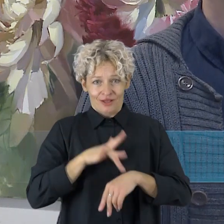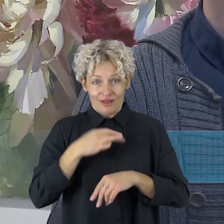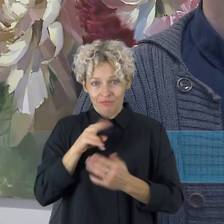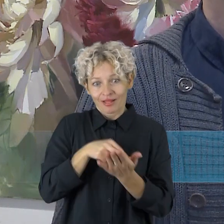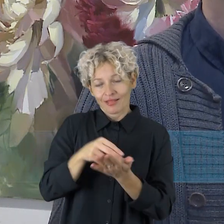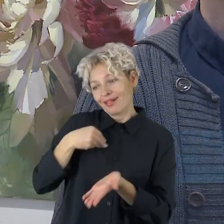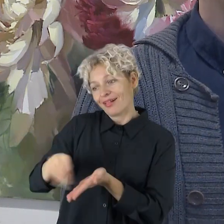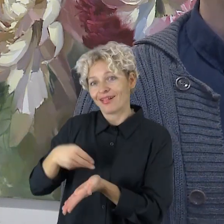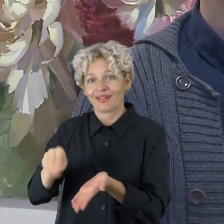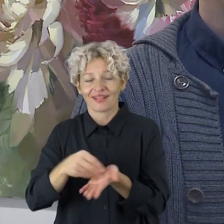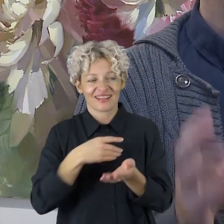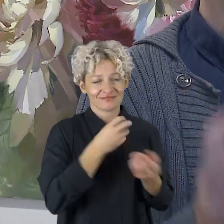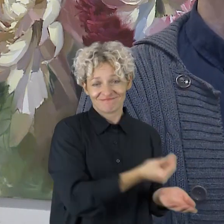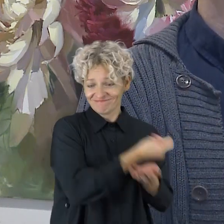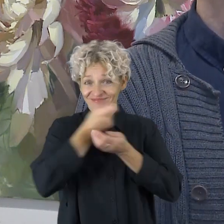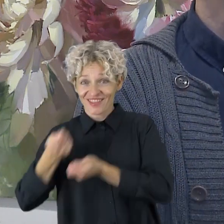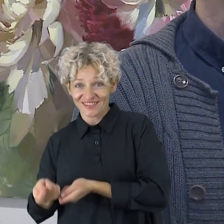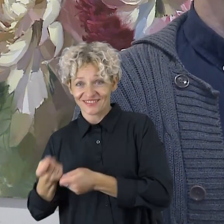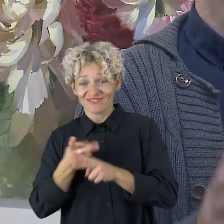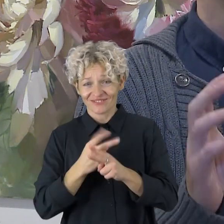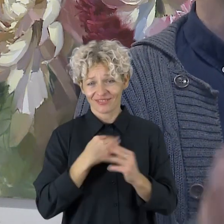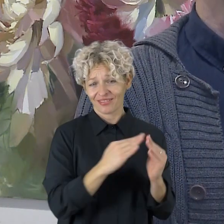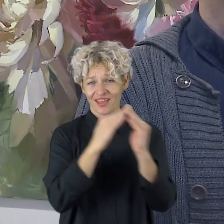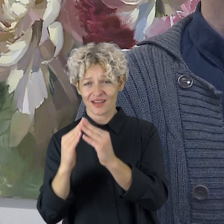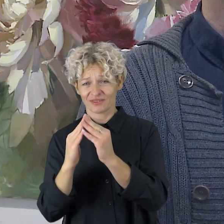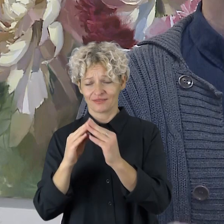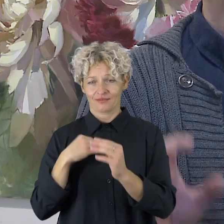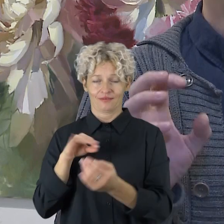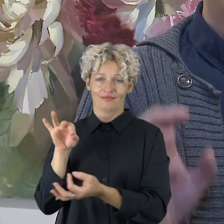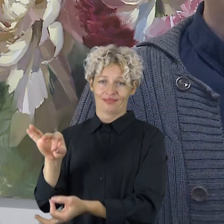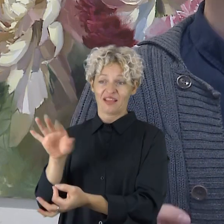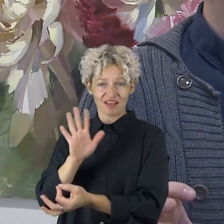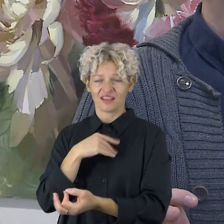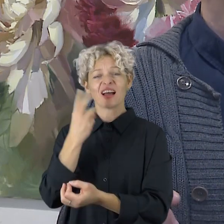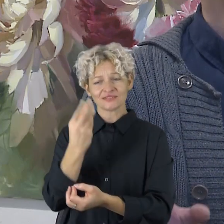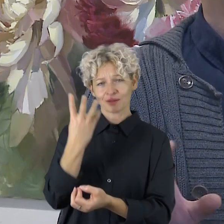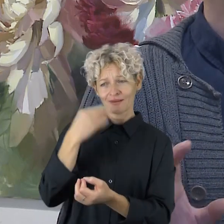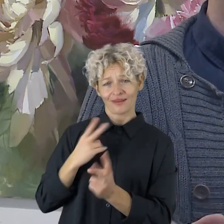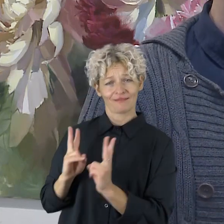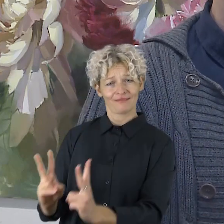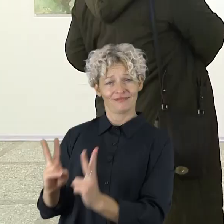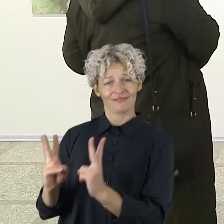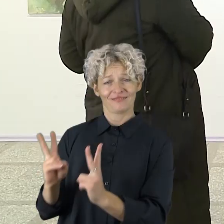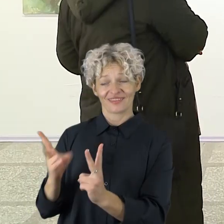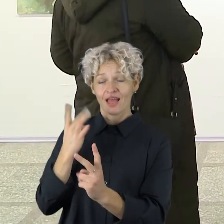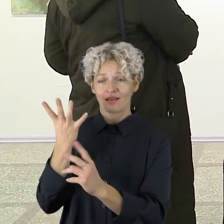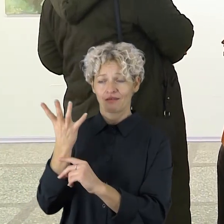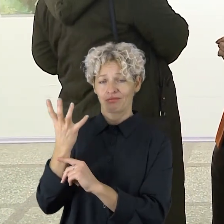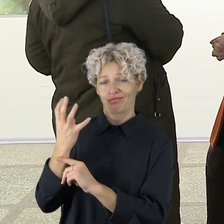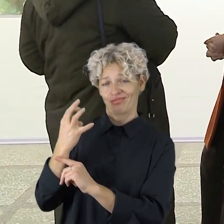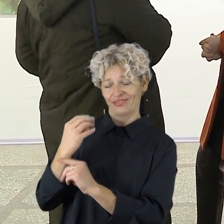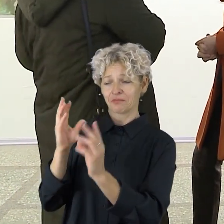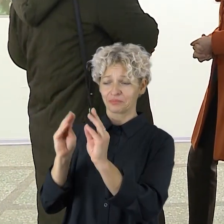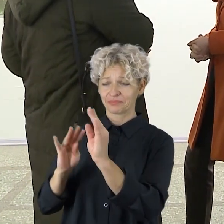tam prisipirkau. Pastatau, kokias 3-4 dienas palaukiu, kol jos truputį sukrenta, biškai gal atvysta, jau sada tokį